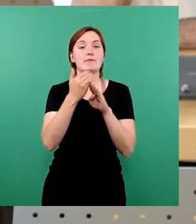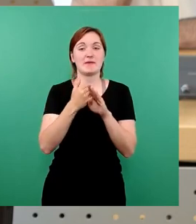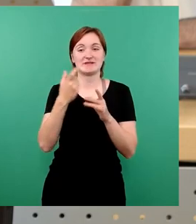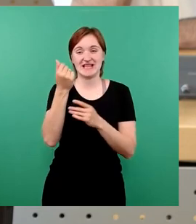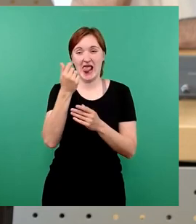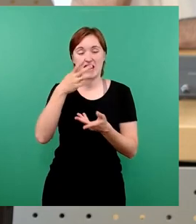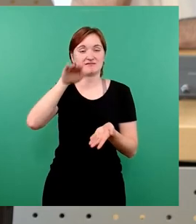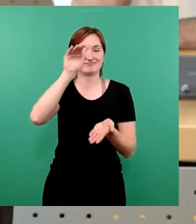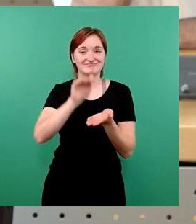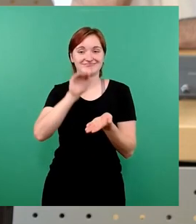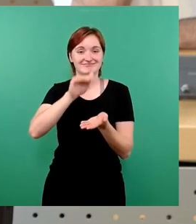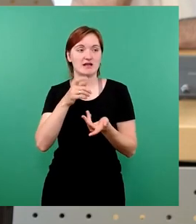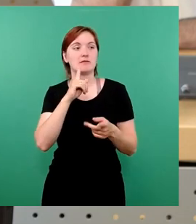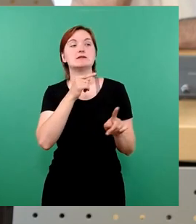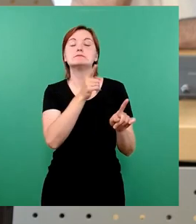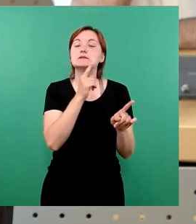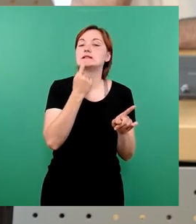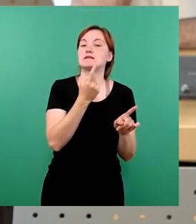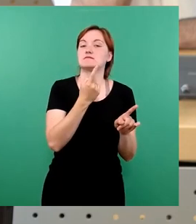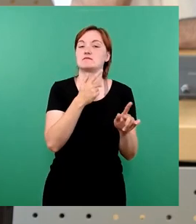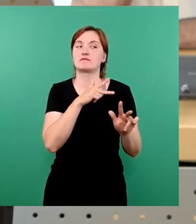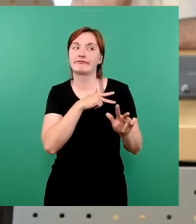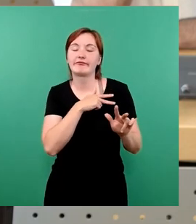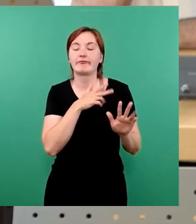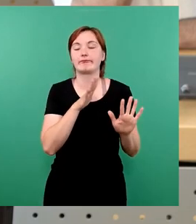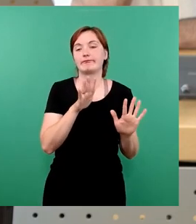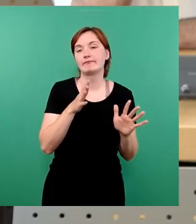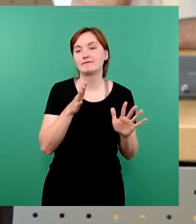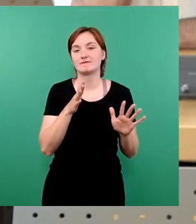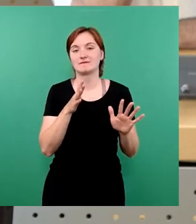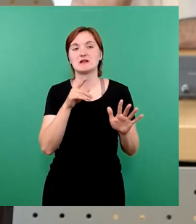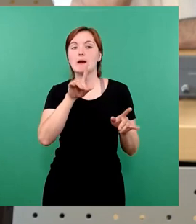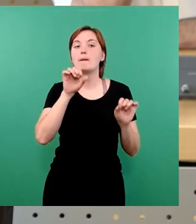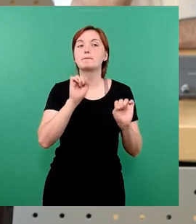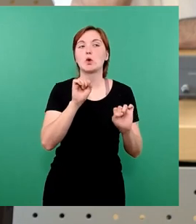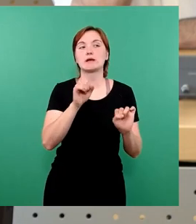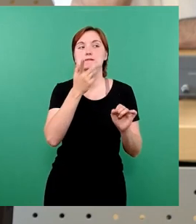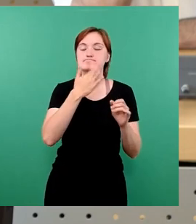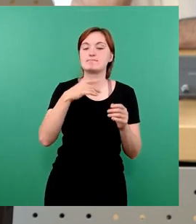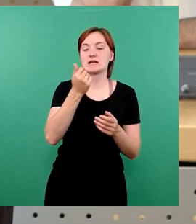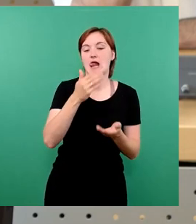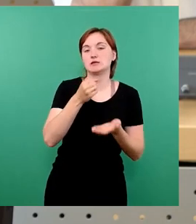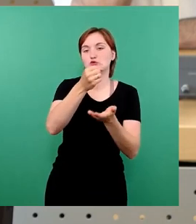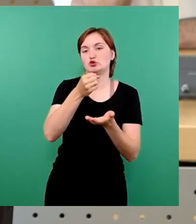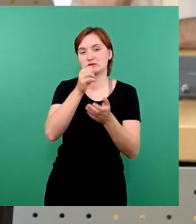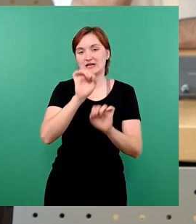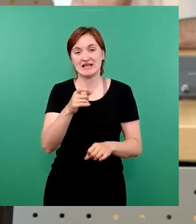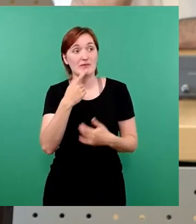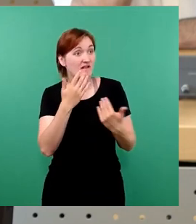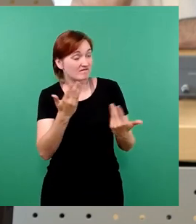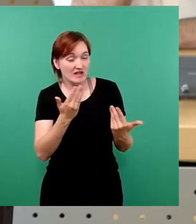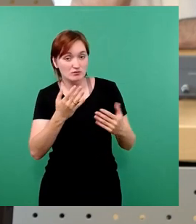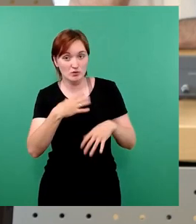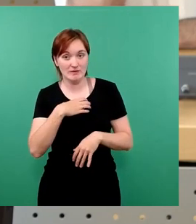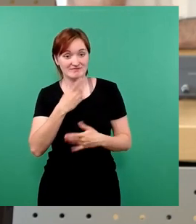doch wieder durch die Hintertür ausgeführt, dass da was möglich ist. Da sage ich Ihnen, es ist einfach die Fortsetzung der